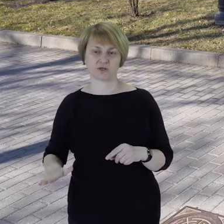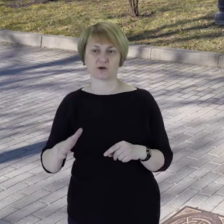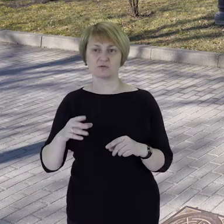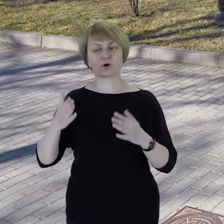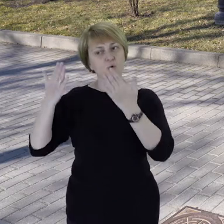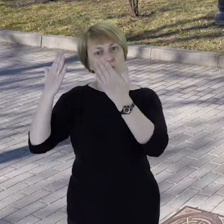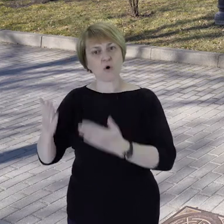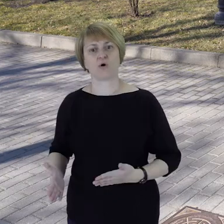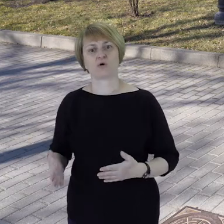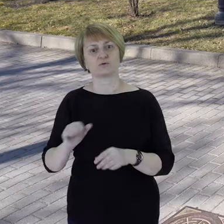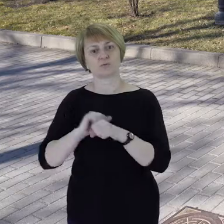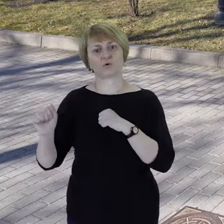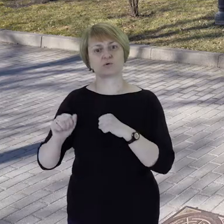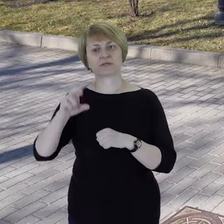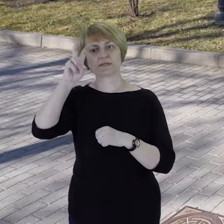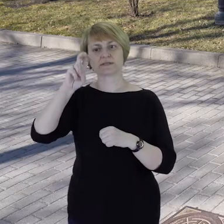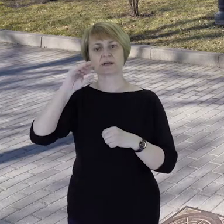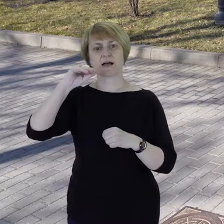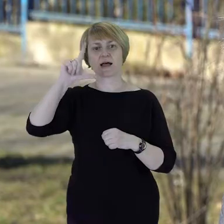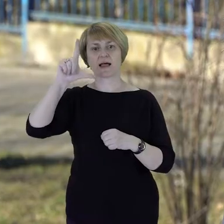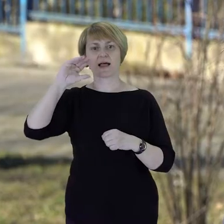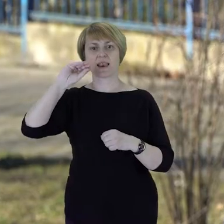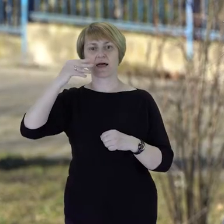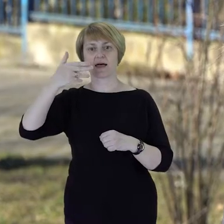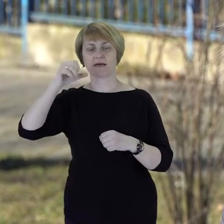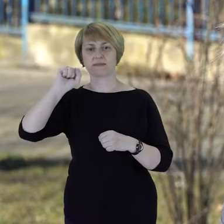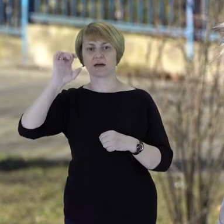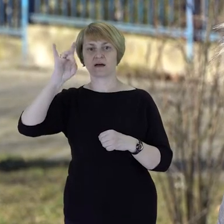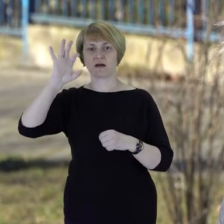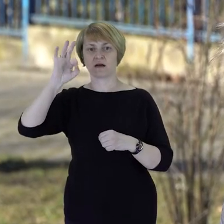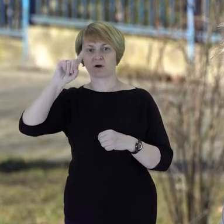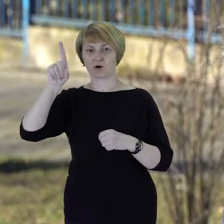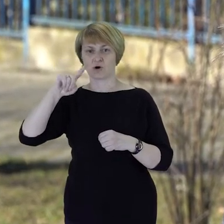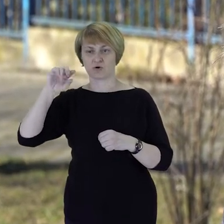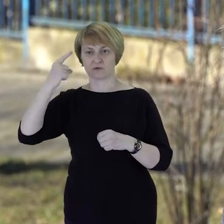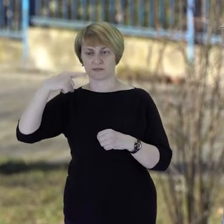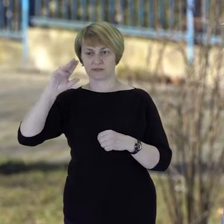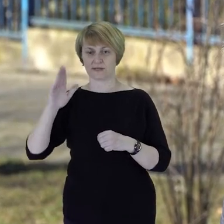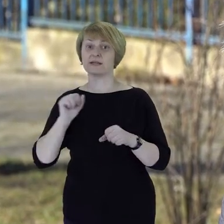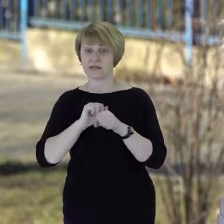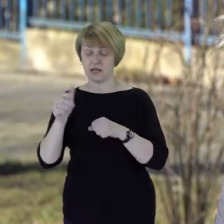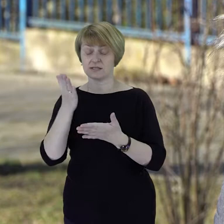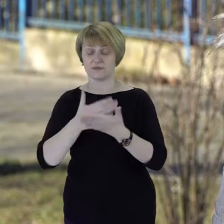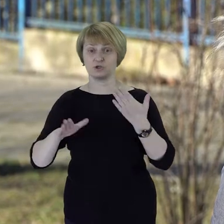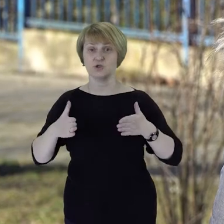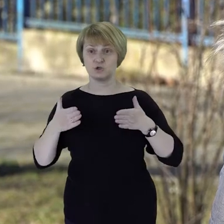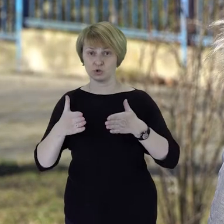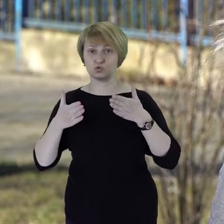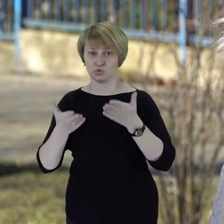Taką postacią jest tutaj Helena Gozdek, gdzie też w tej dzielnicy jest jej ulica i